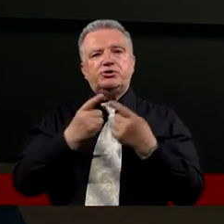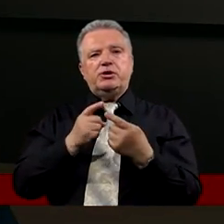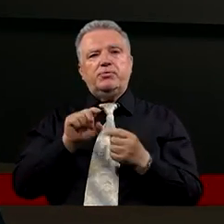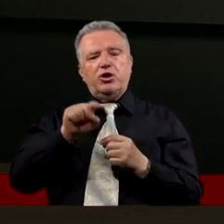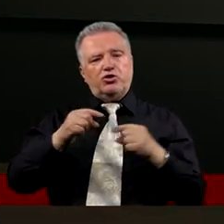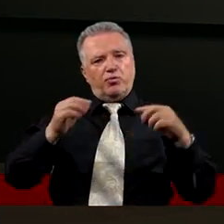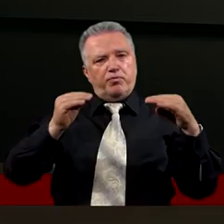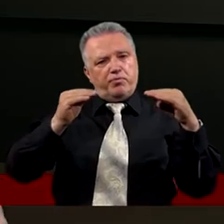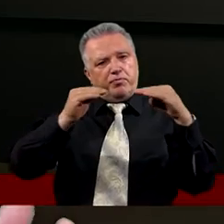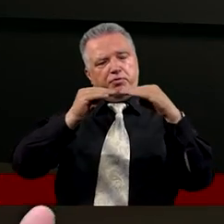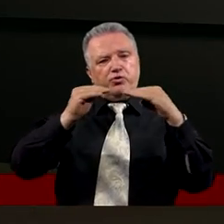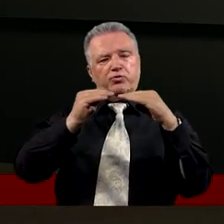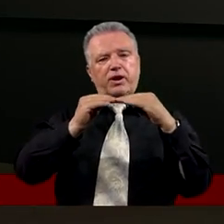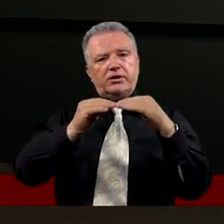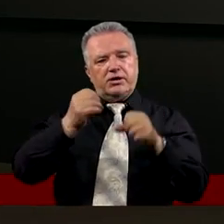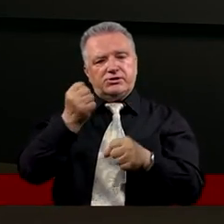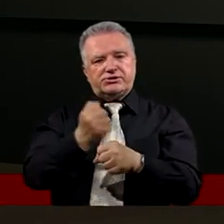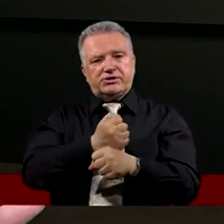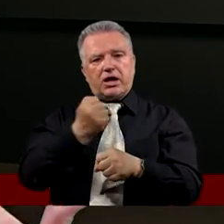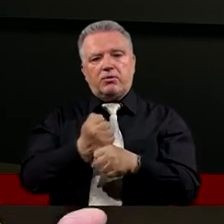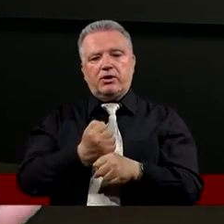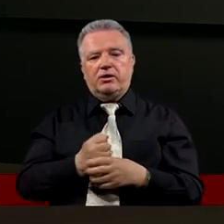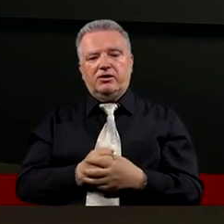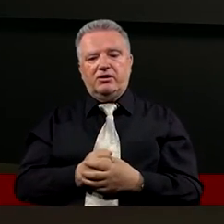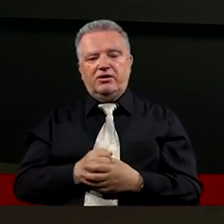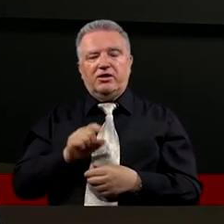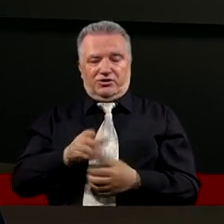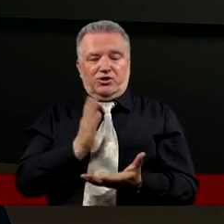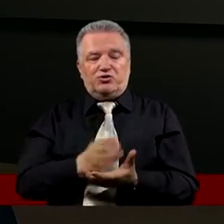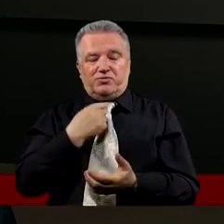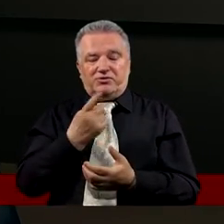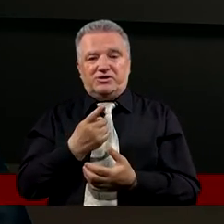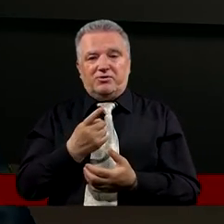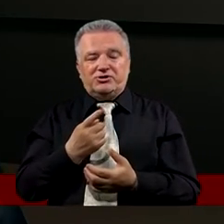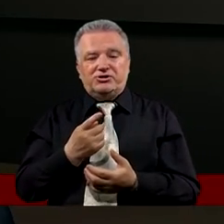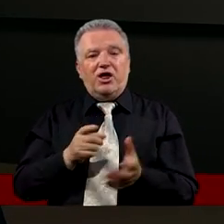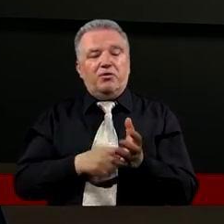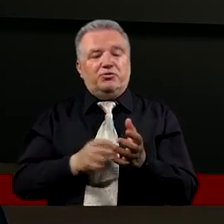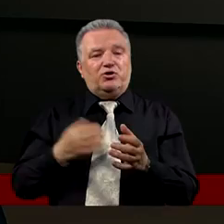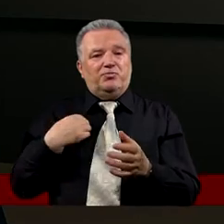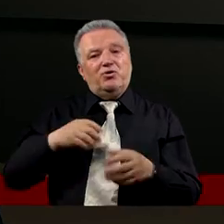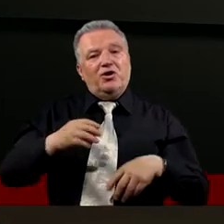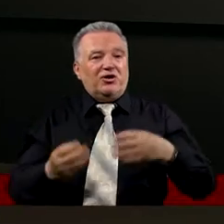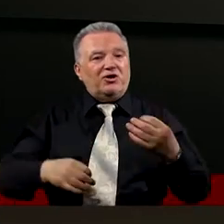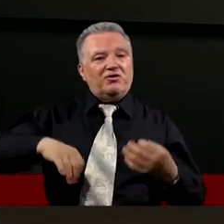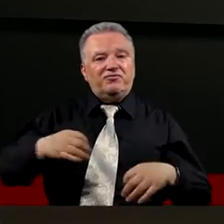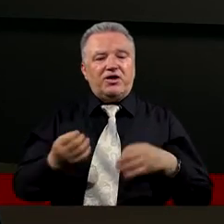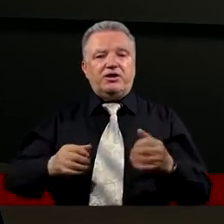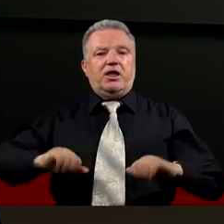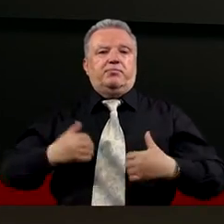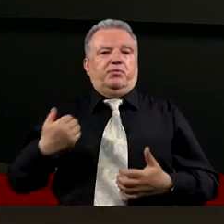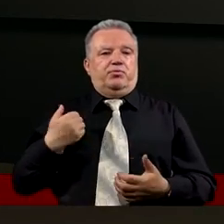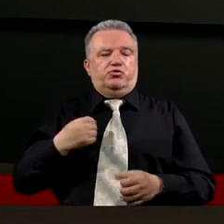porównanie skały Tu już troszeczkę na zasadzie przeciwności Zwróciłaś uwagę, że Piotr był zbyt chwiejny Aby być tą